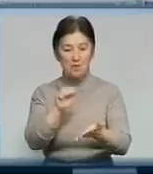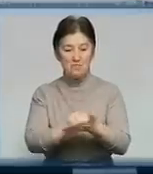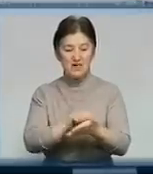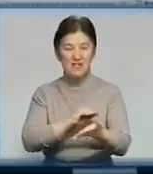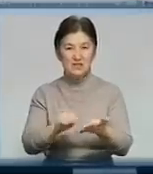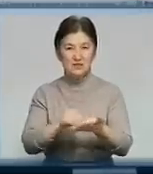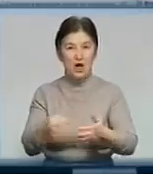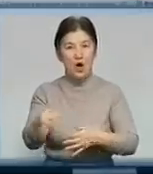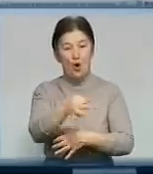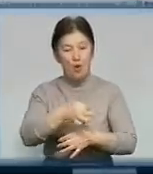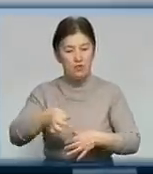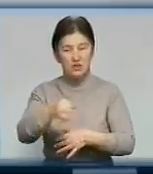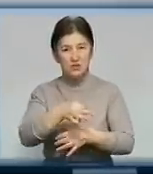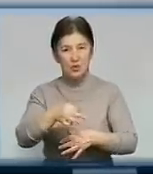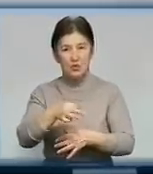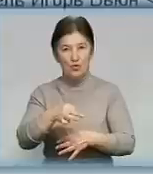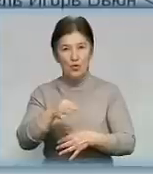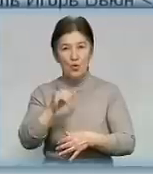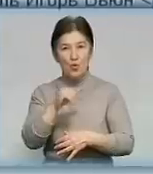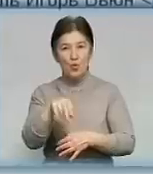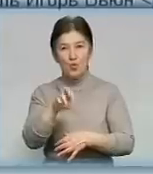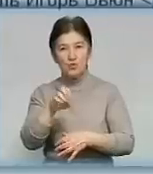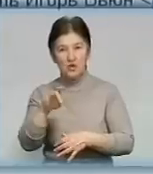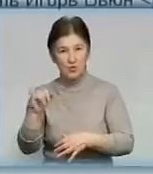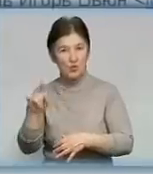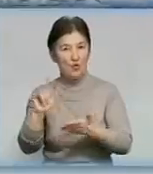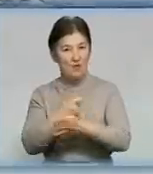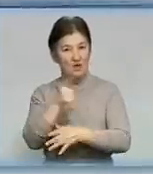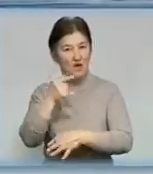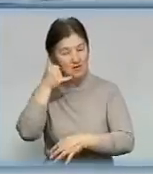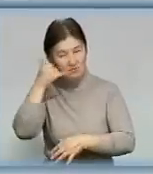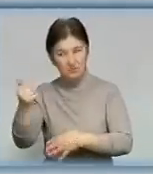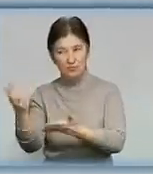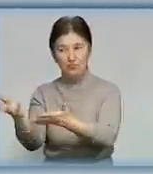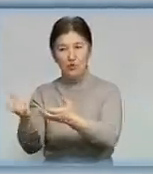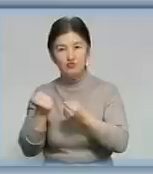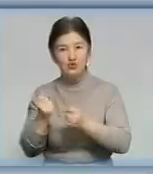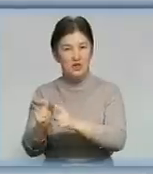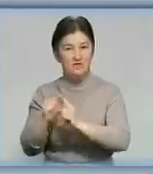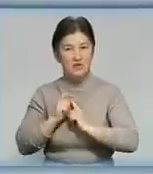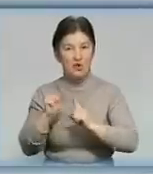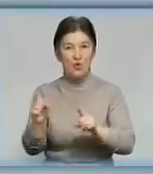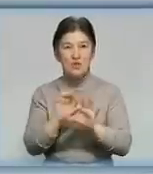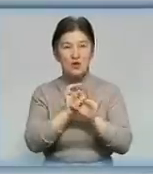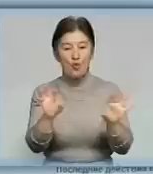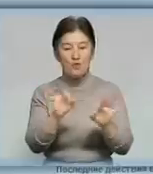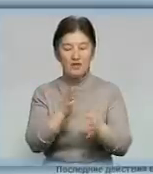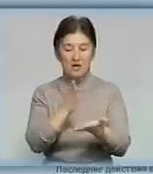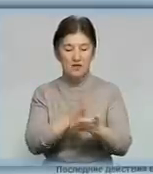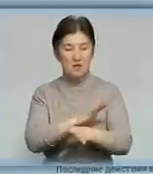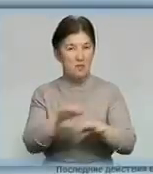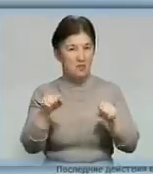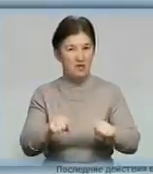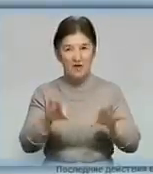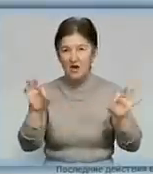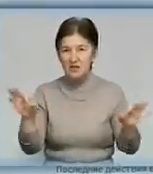обласного «Удару» Павла Лісніченка. Зателефонувавши йому, ми отримали відповідь, що коментувати він не має права, адже ніяких